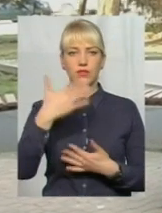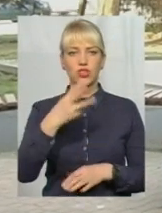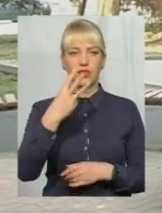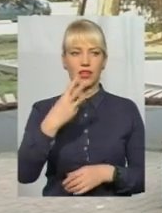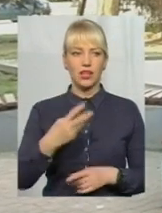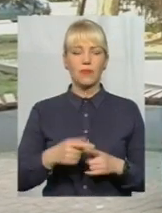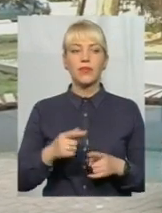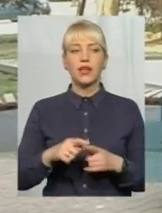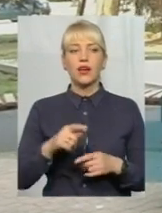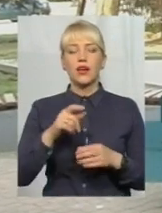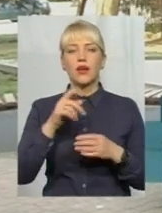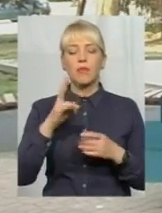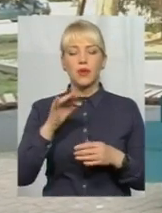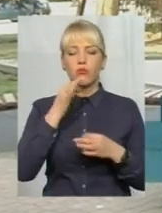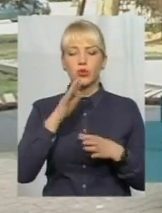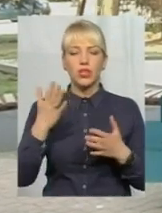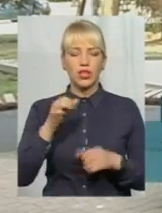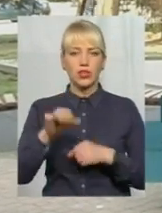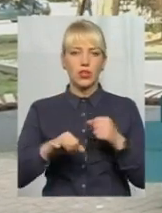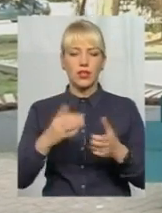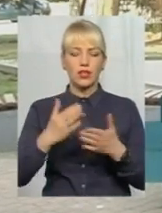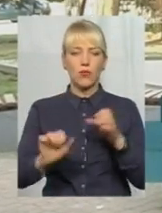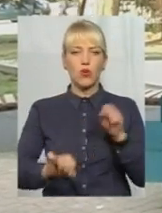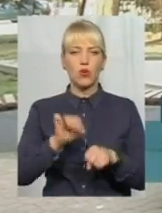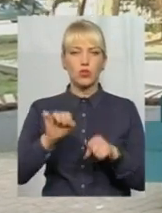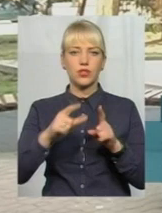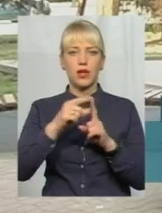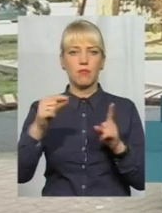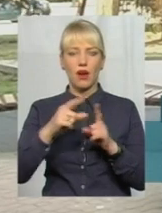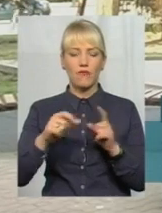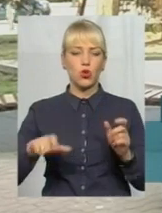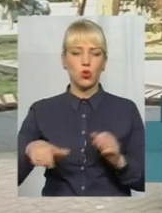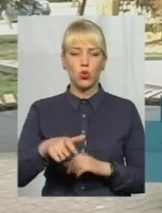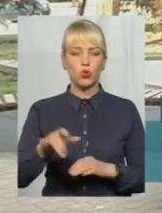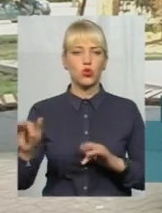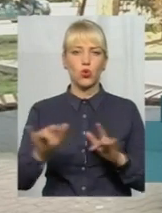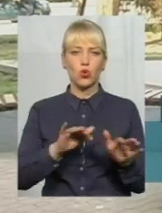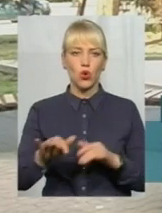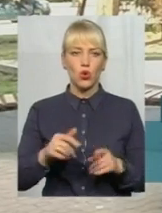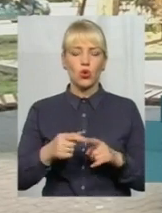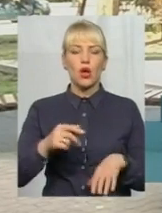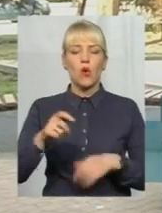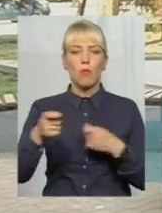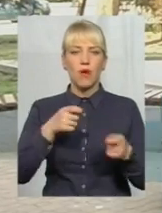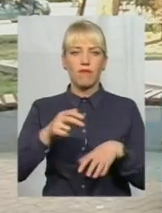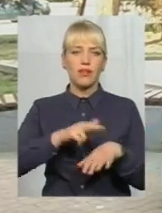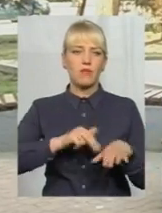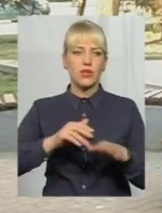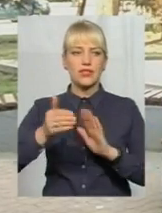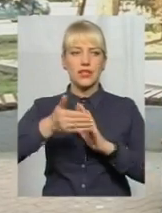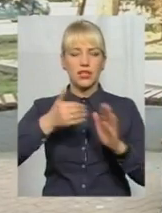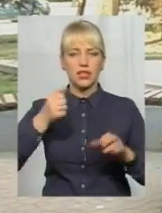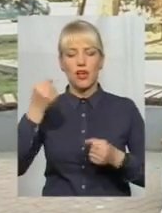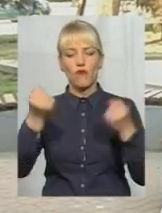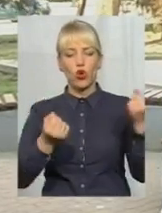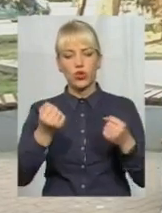причиною будь-якої дорожньо-транспортної пригоди є порушення правил дорожнього руху. Управління патрульної поліції Хмельницької області закликає водіїв та велосипедистів